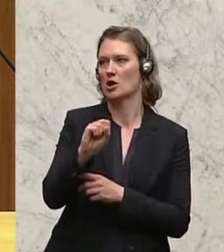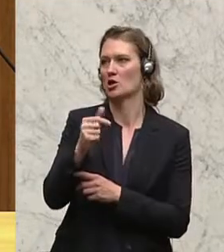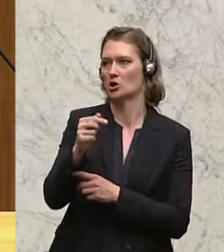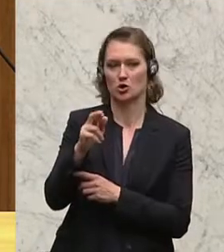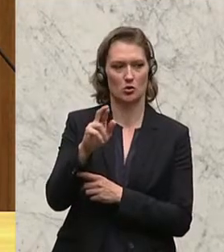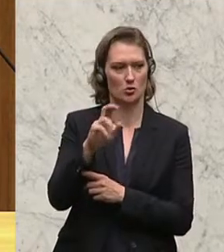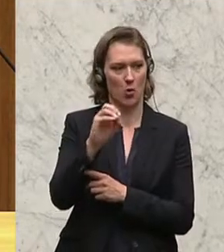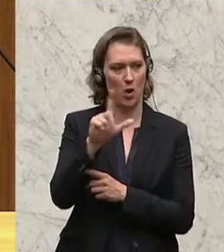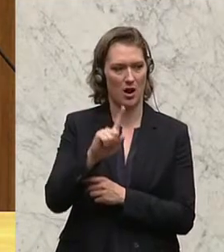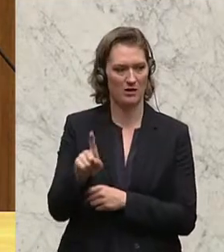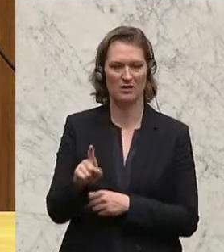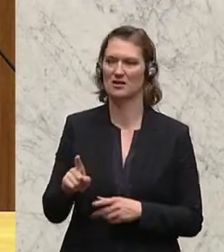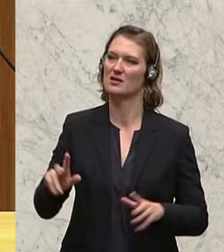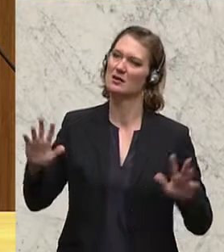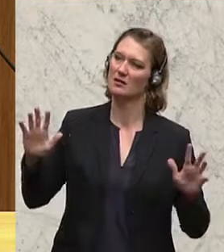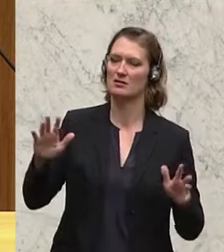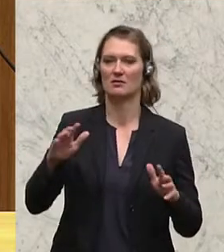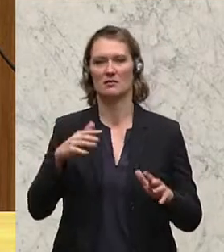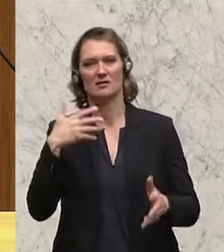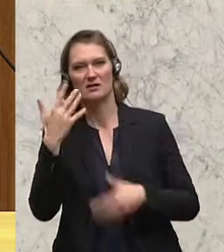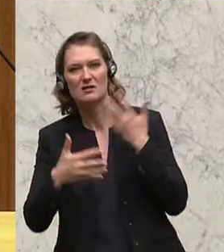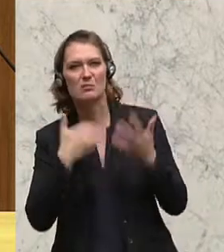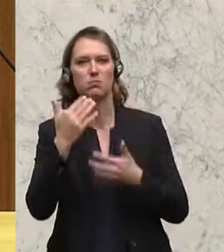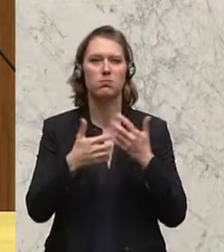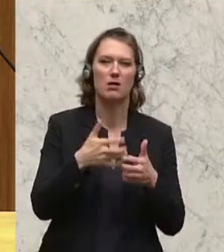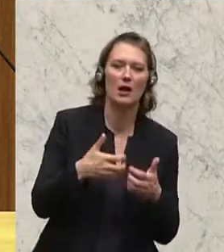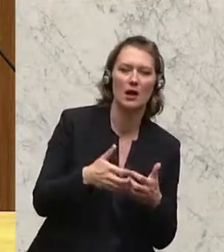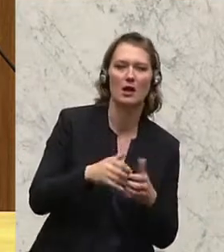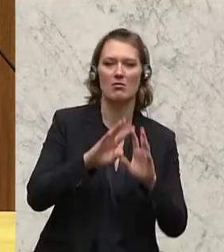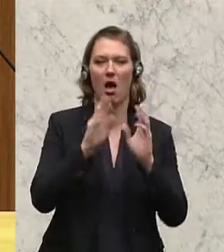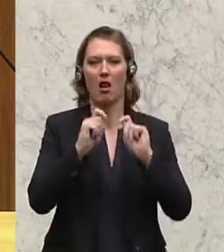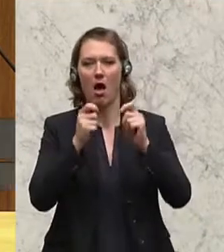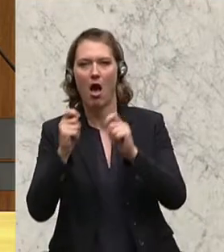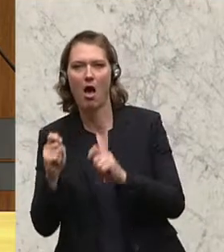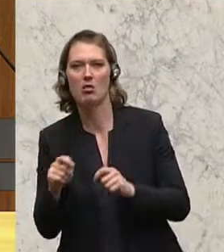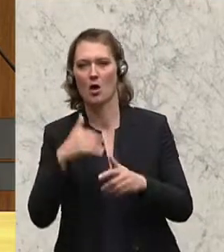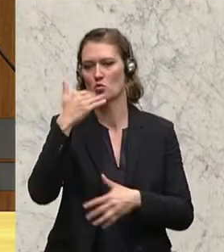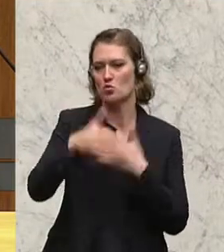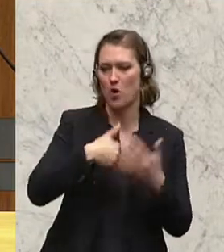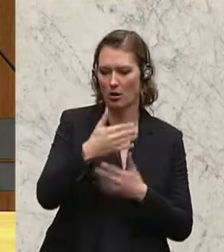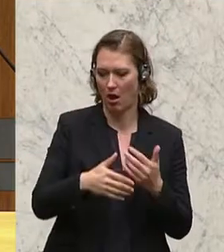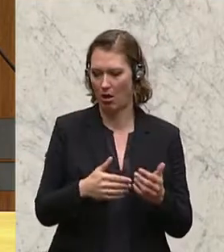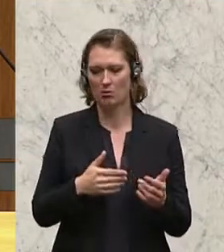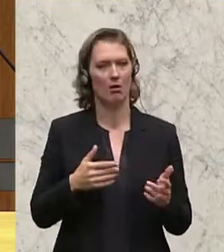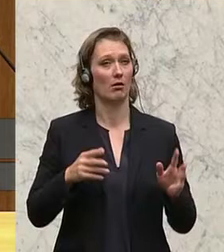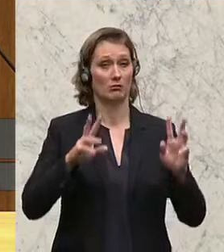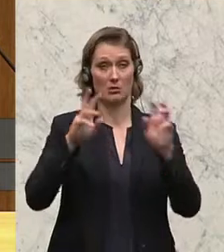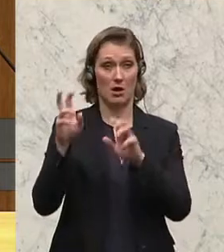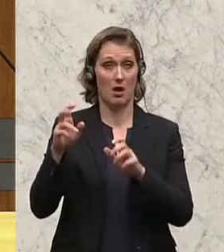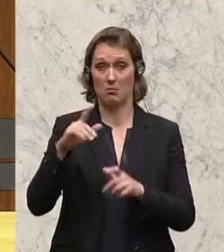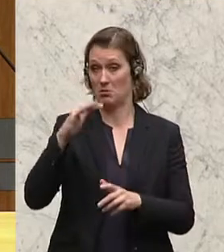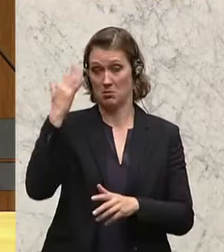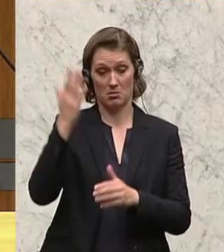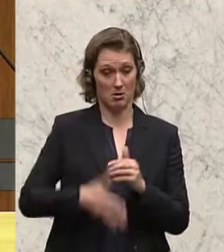stört sich her und macht einen Wald- und Wiesenbericht zu allen Anträgen, die sie eingebracht haben. Gehen tut es um einen